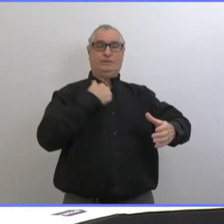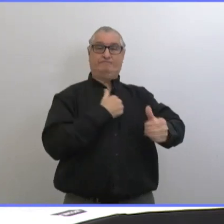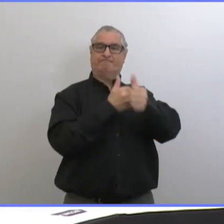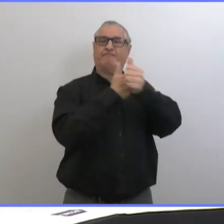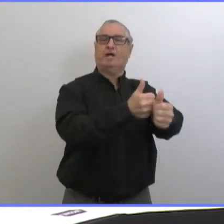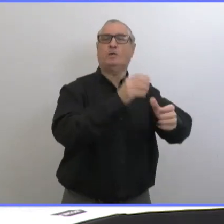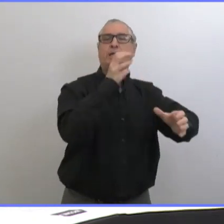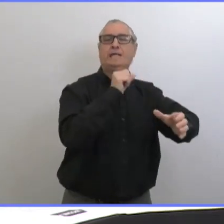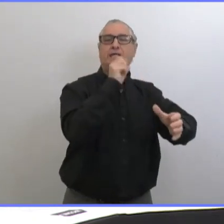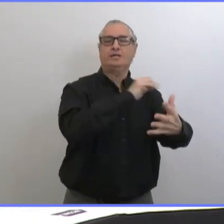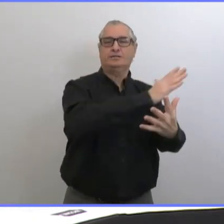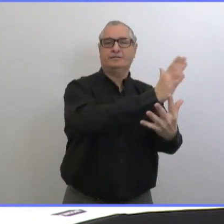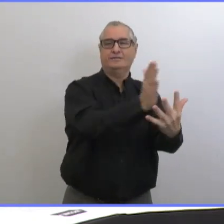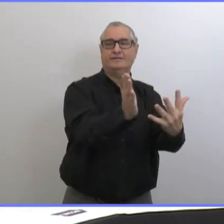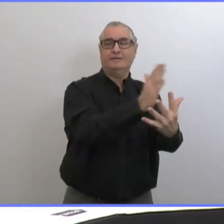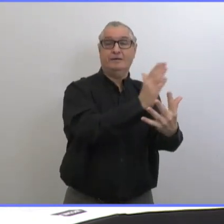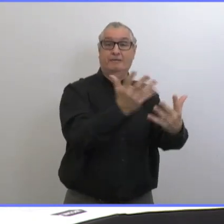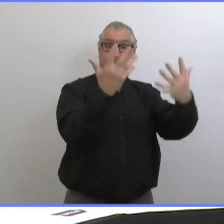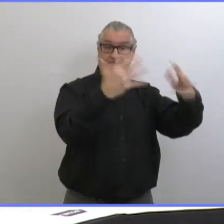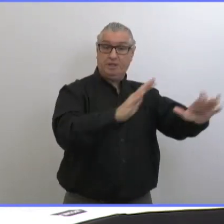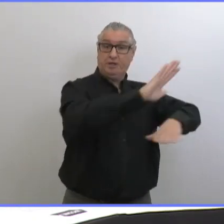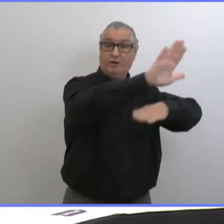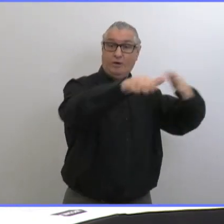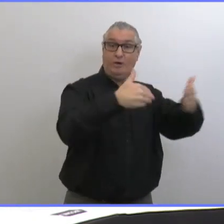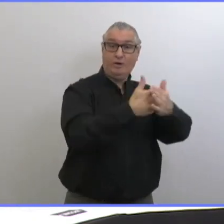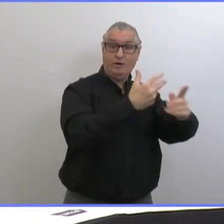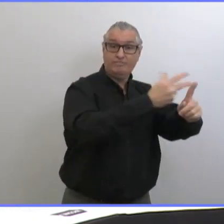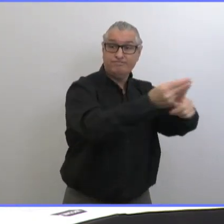Et on va continuer à suivre la science